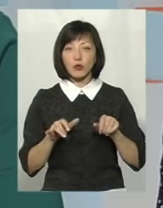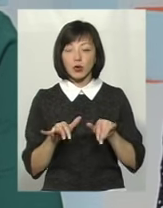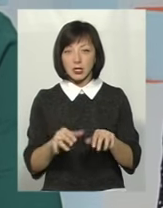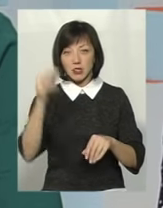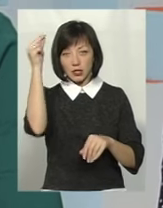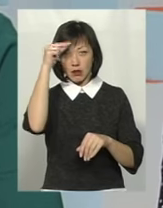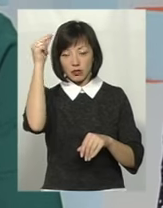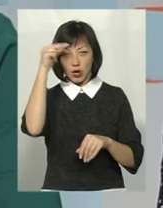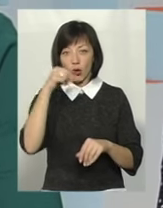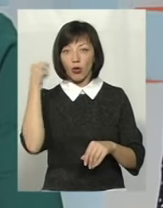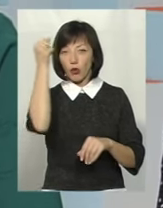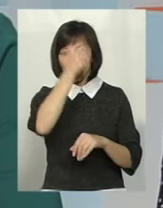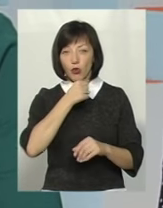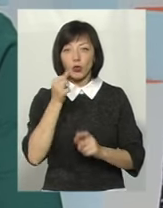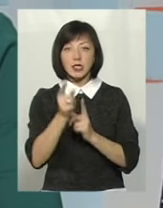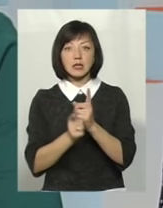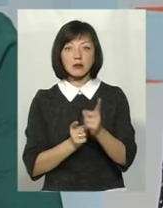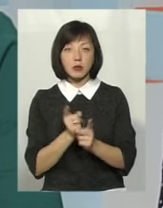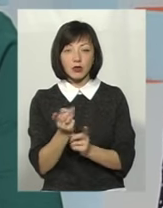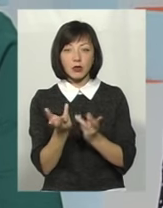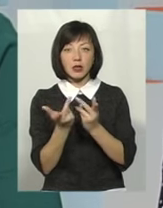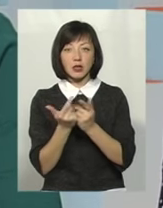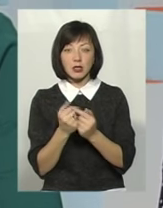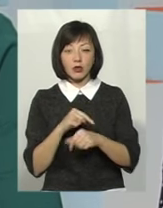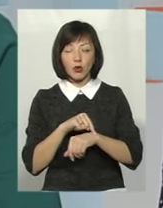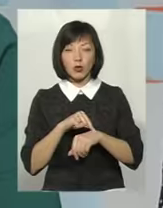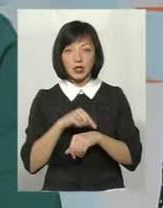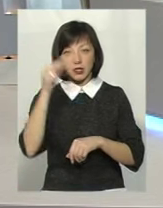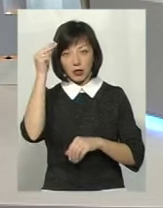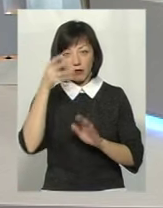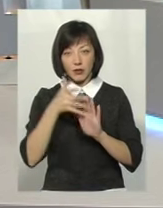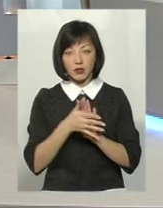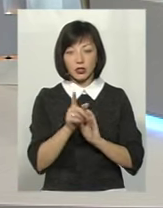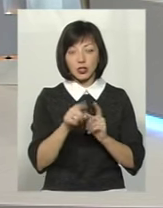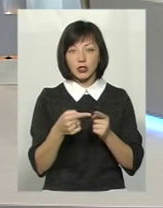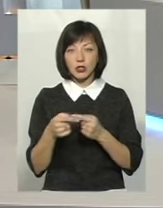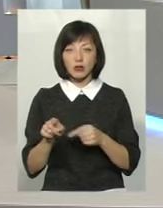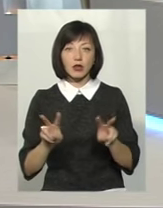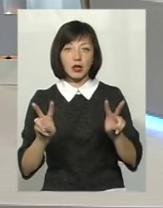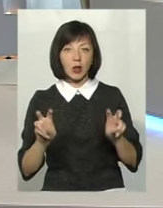навчального року змінювати кількість годин на вивчення тієї чи Це все залежить від теми,